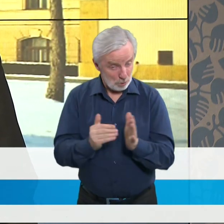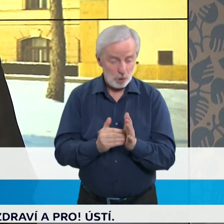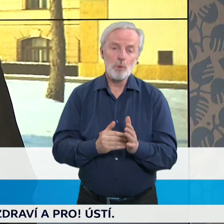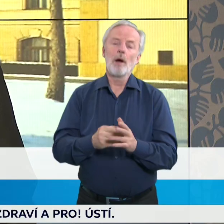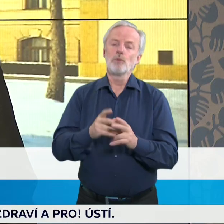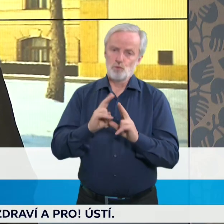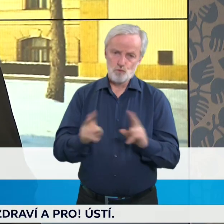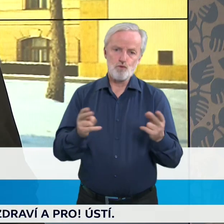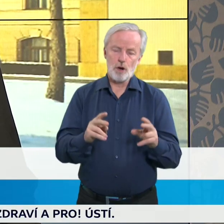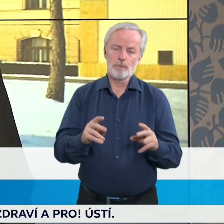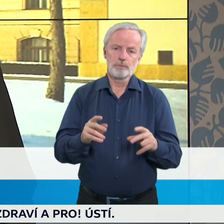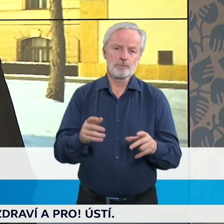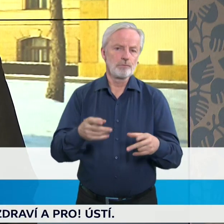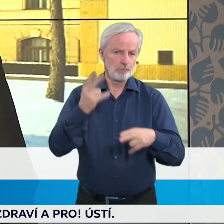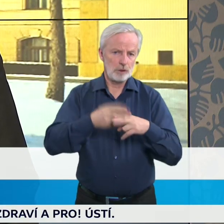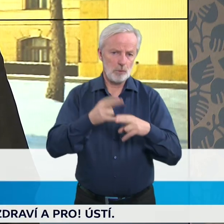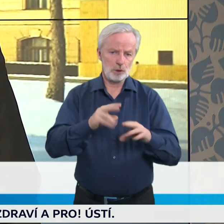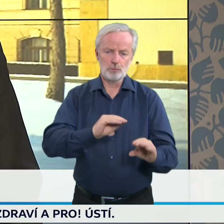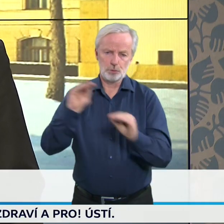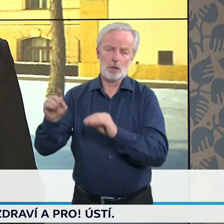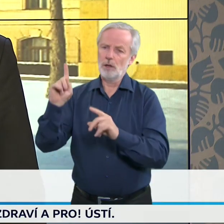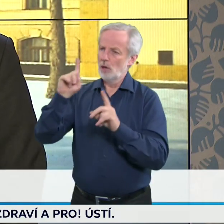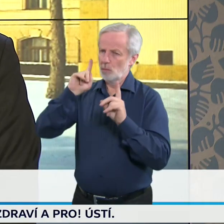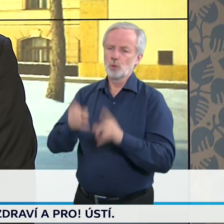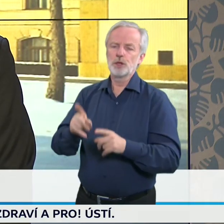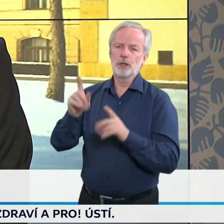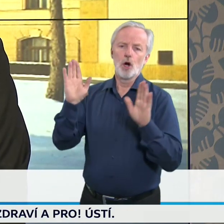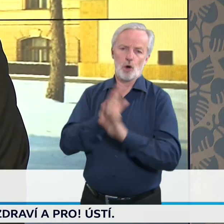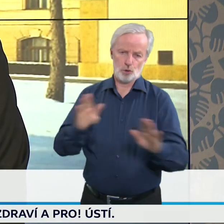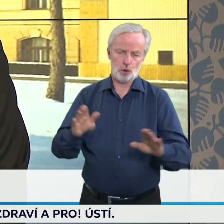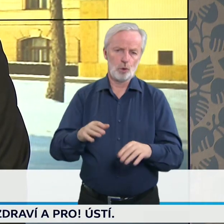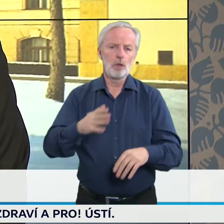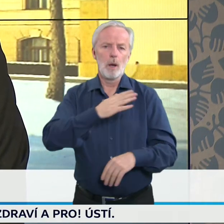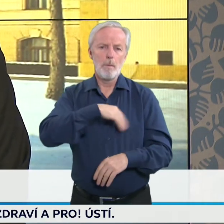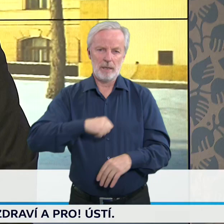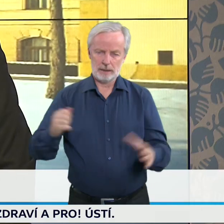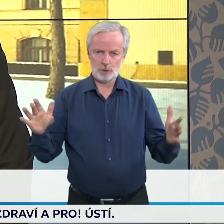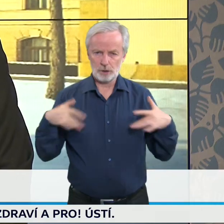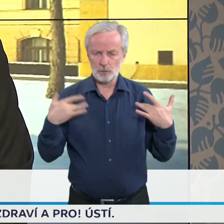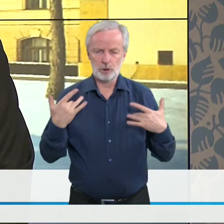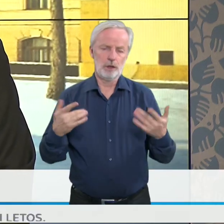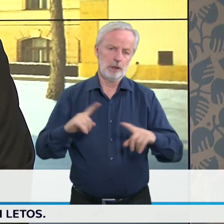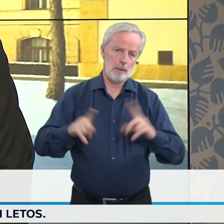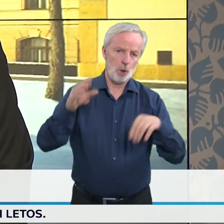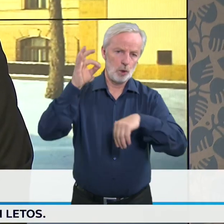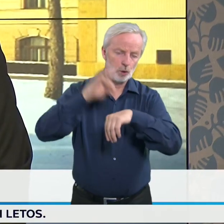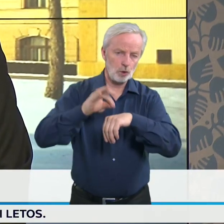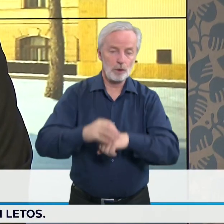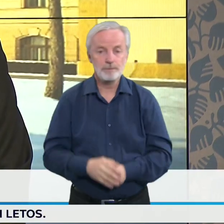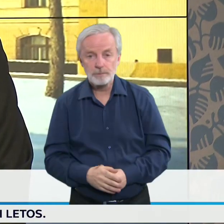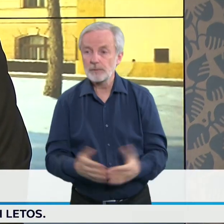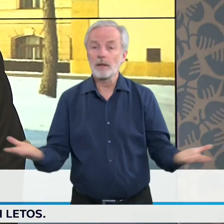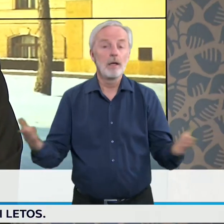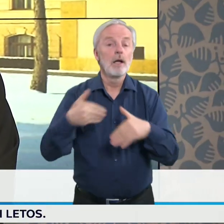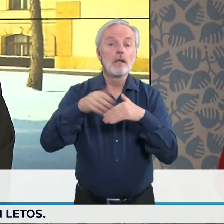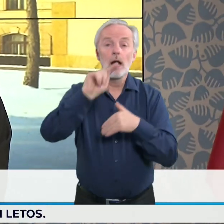odborníci na lůžkou péči. Děkuji. Další dotaz? Pokud už tady není, tak prostřednit